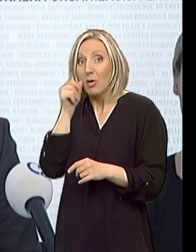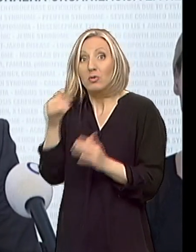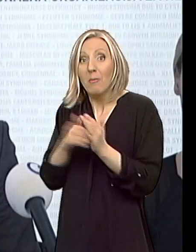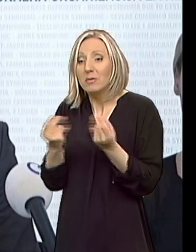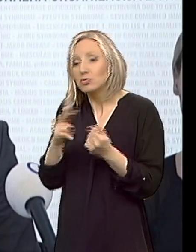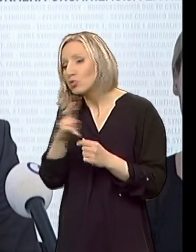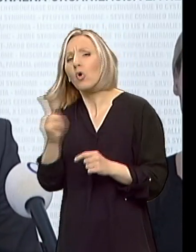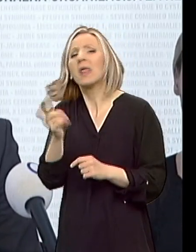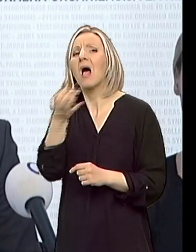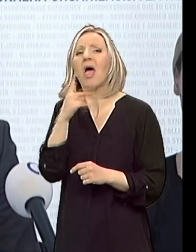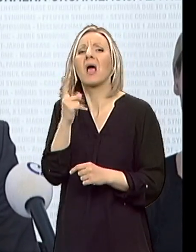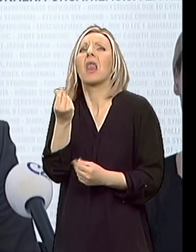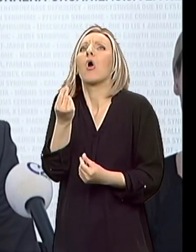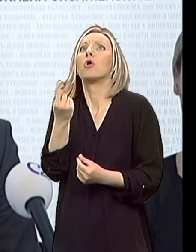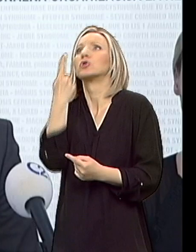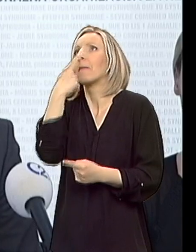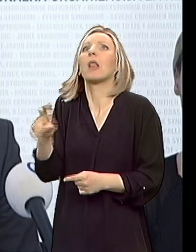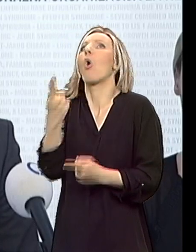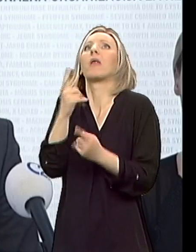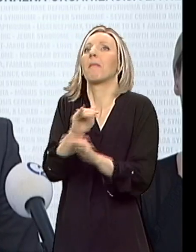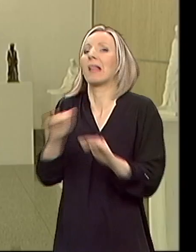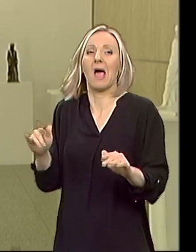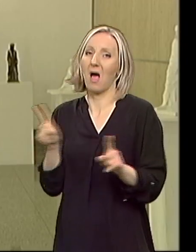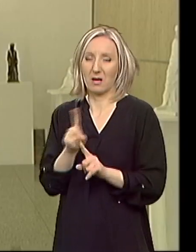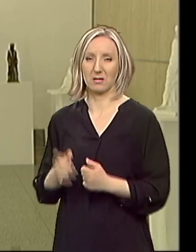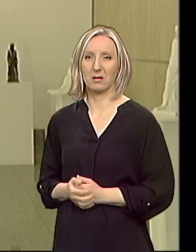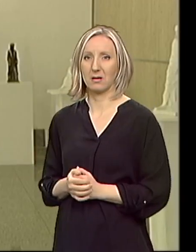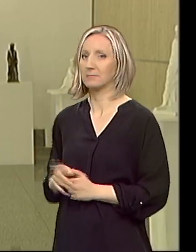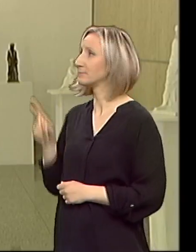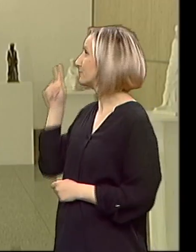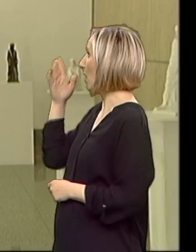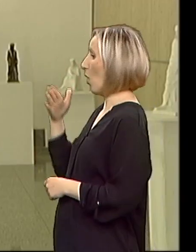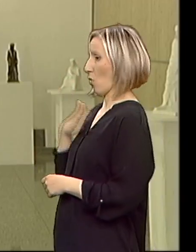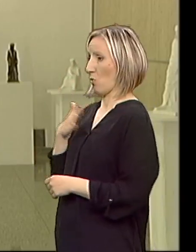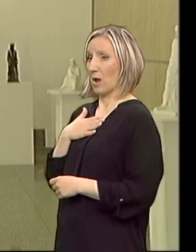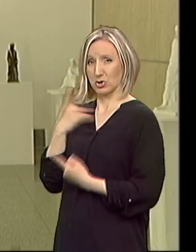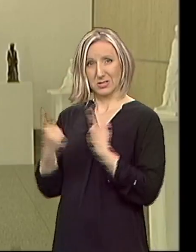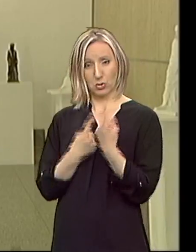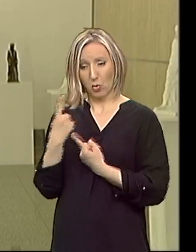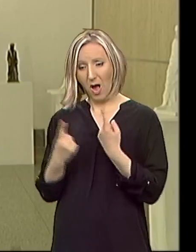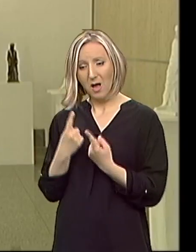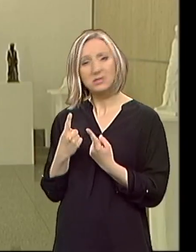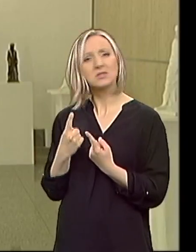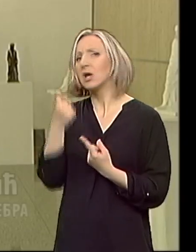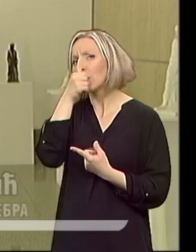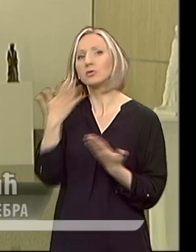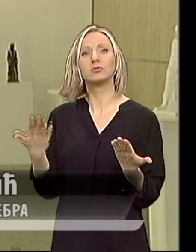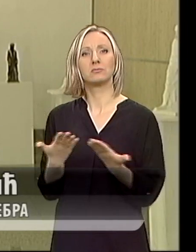nešto drugo što nije lek i što ne košta milijone ili milijarde. To u našem slučaju najpre podrazumeva